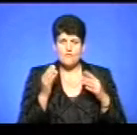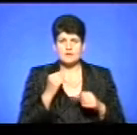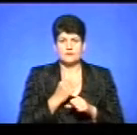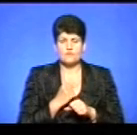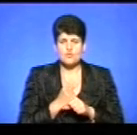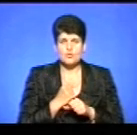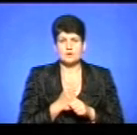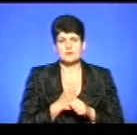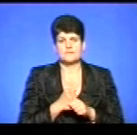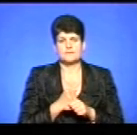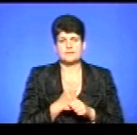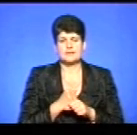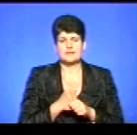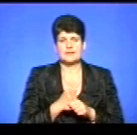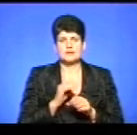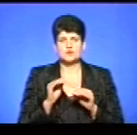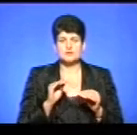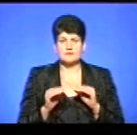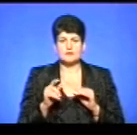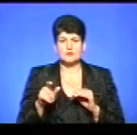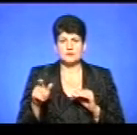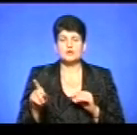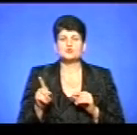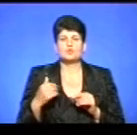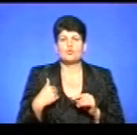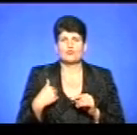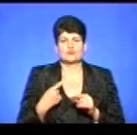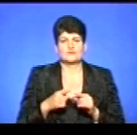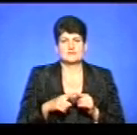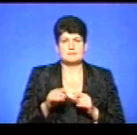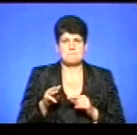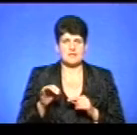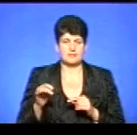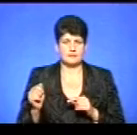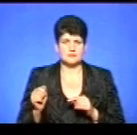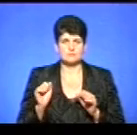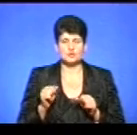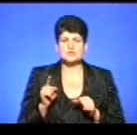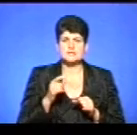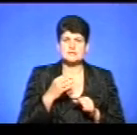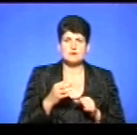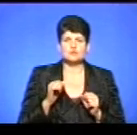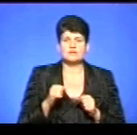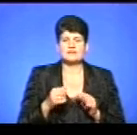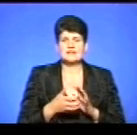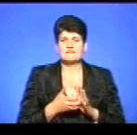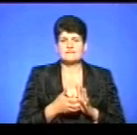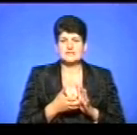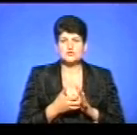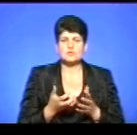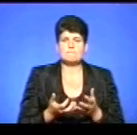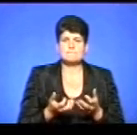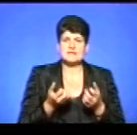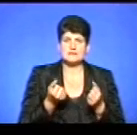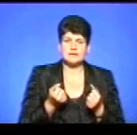побачити, власне, налаштування мешканців, що мешканця самі хочуть в цій петиціях, що вони сказали. Можливо, не вистачило підтримки, можливо,